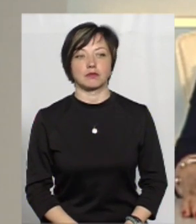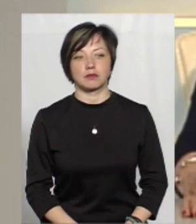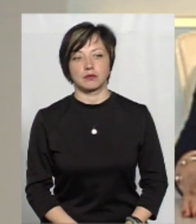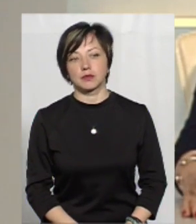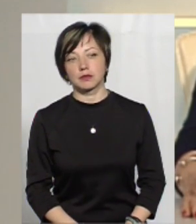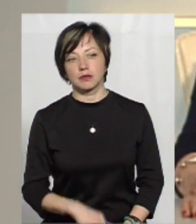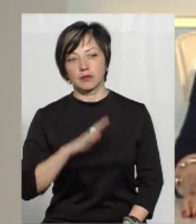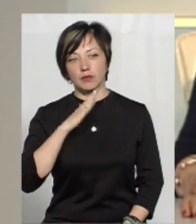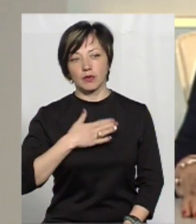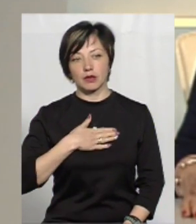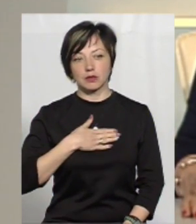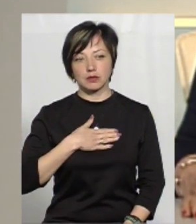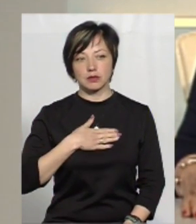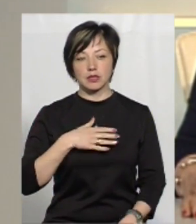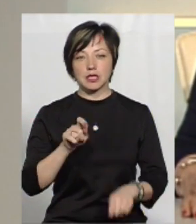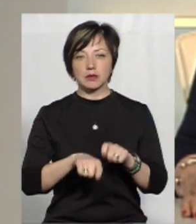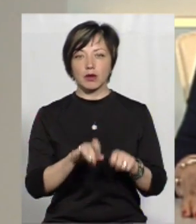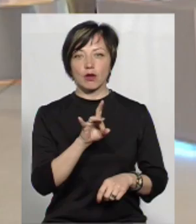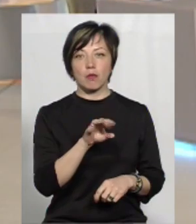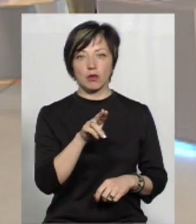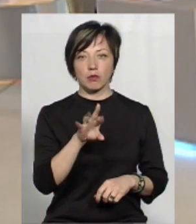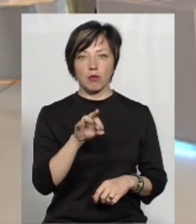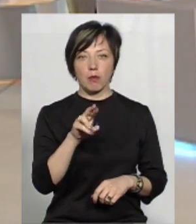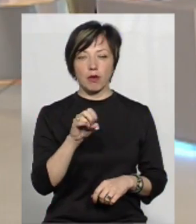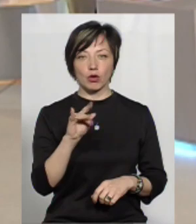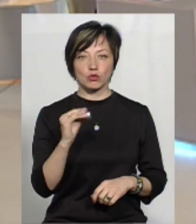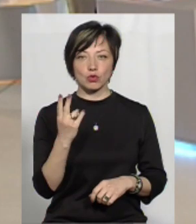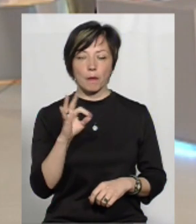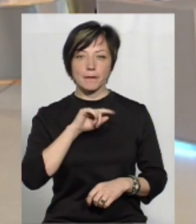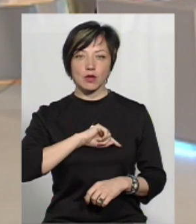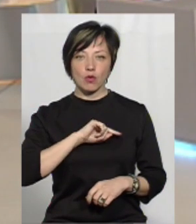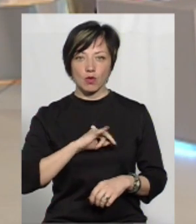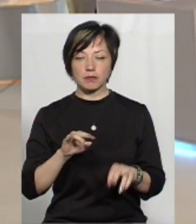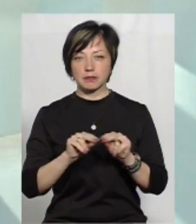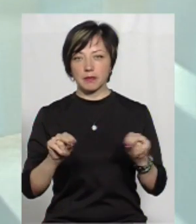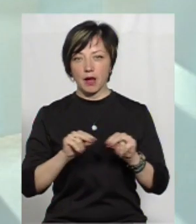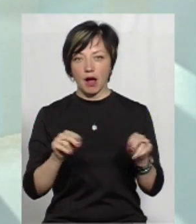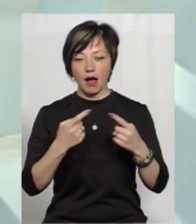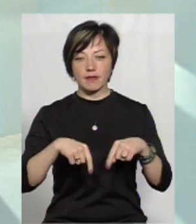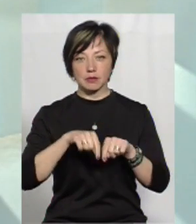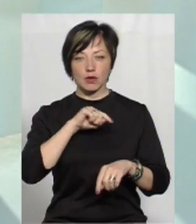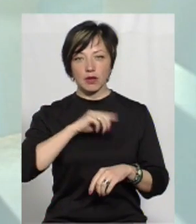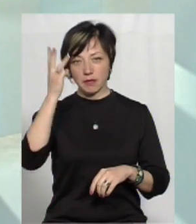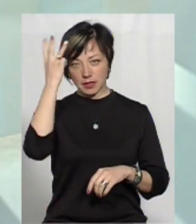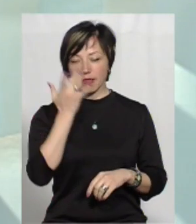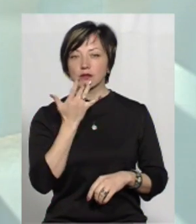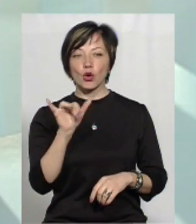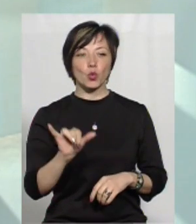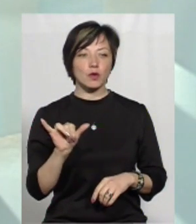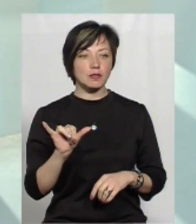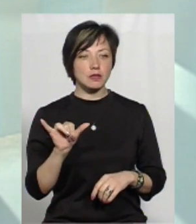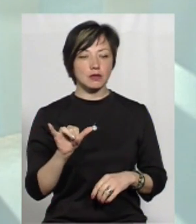Наш експерт Роман Попелюшко, психолог, доцент кафедри психології Хмельницького національного